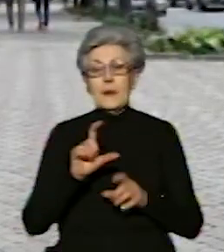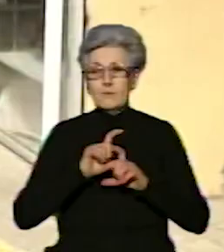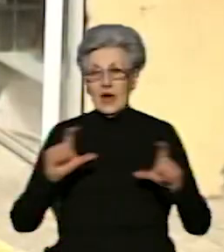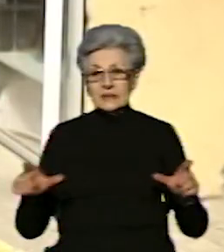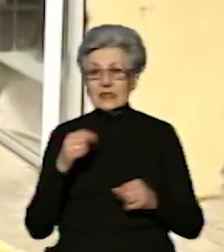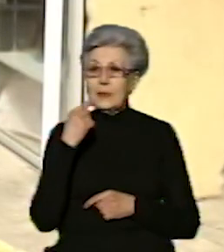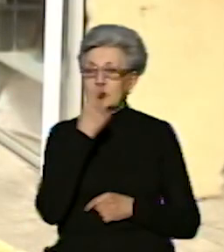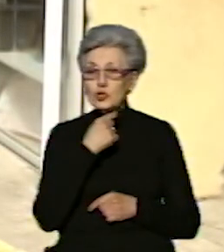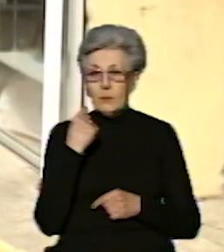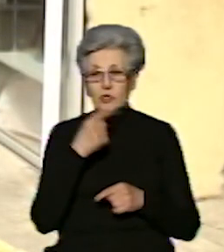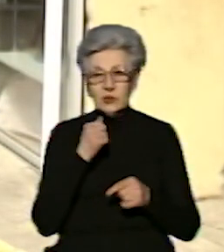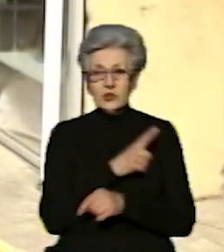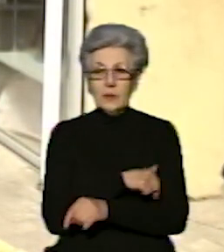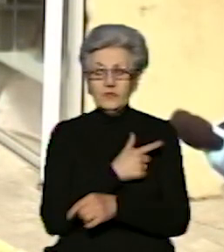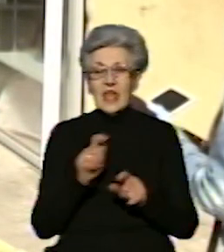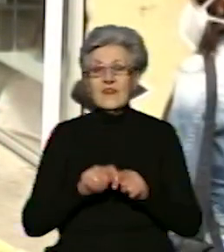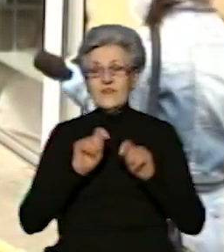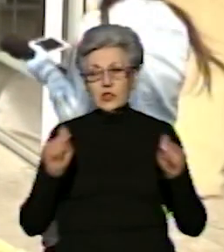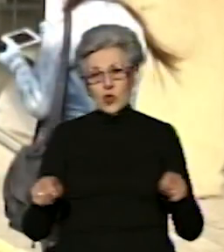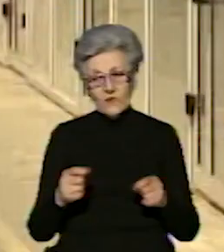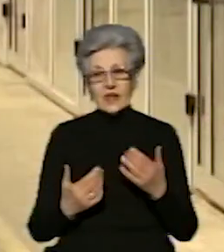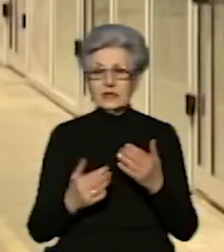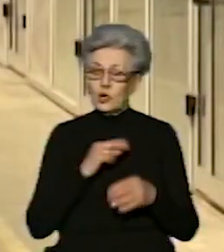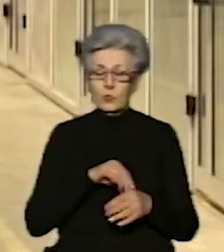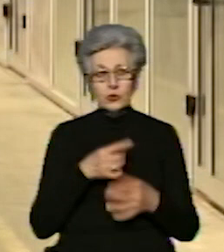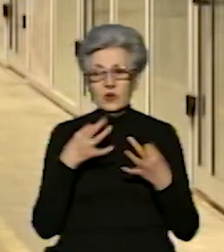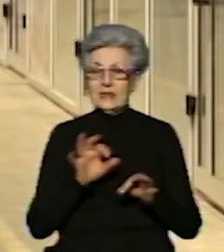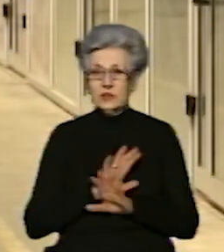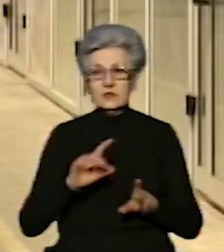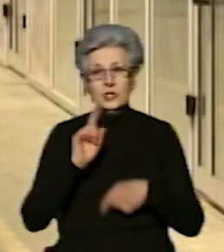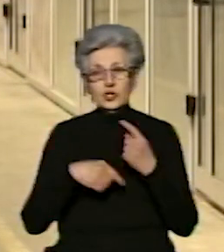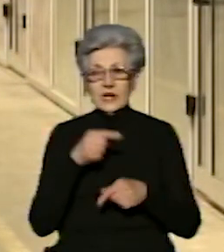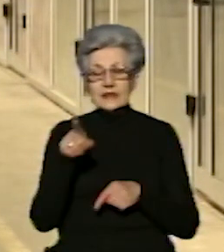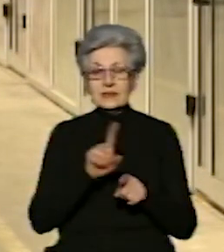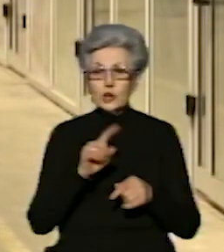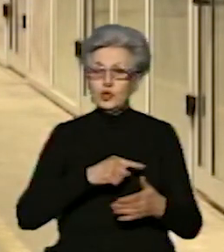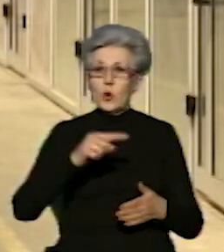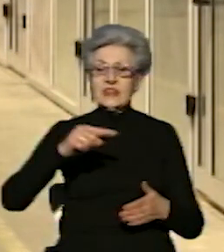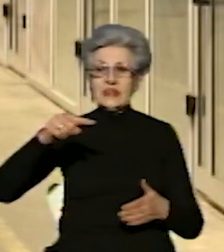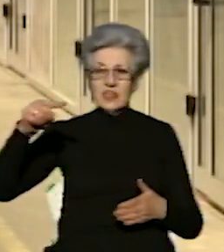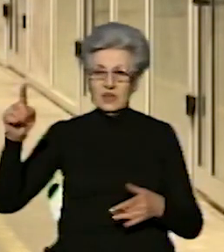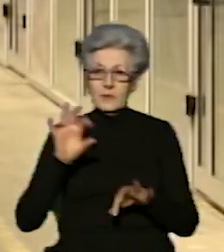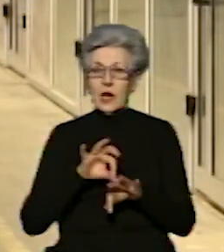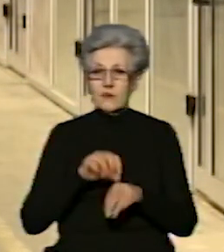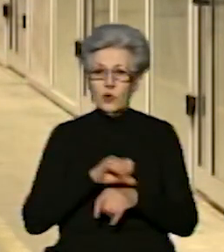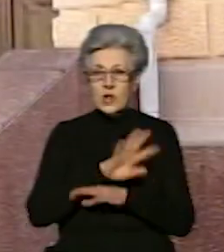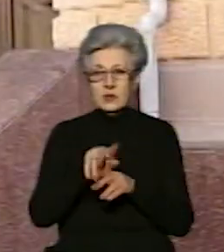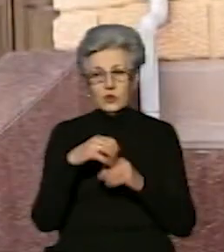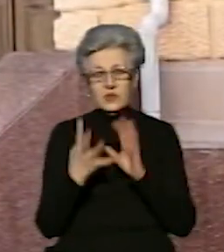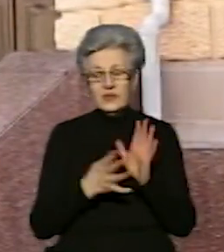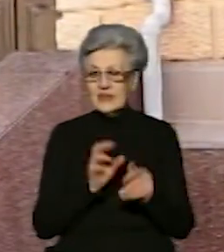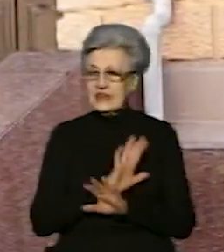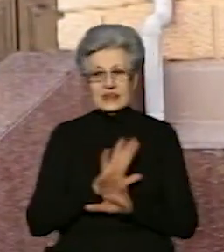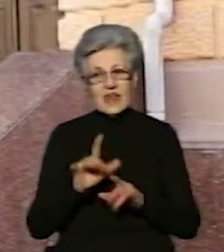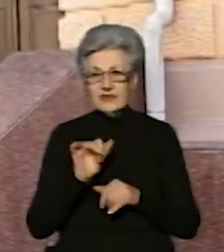стоматологічним кабінетам відновити роботу поки не дозволили. Через те, що динаміка захворювань на COVID-19 не йде на спад, каже